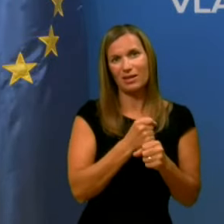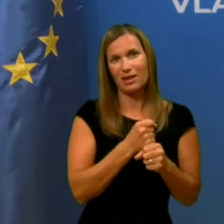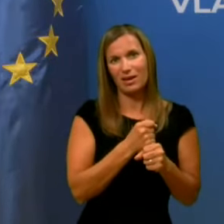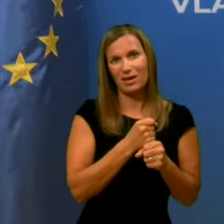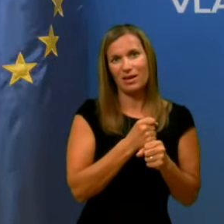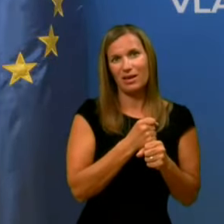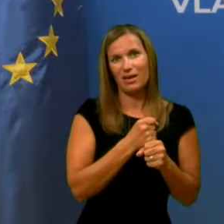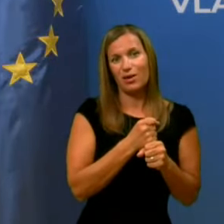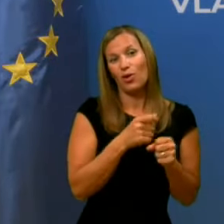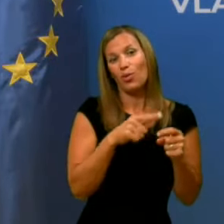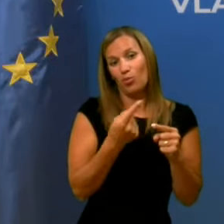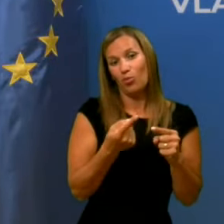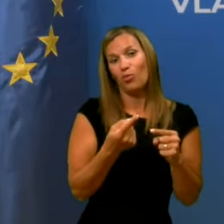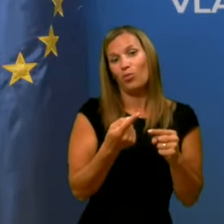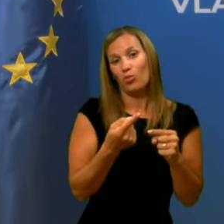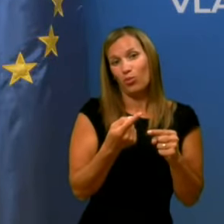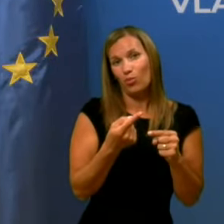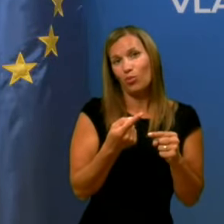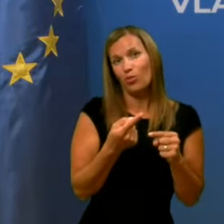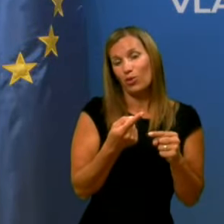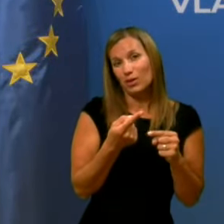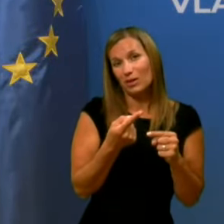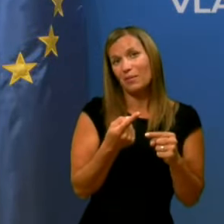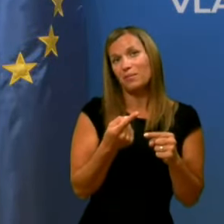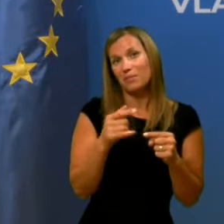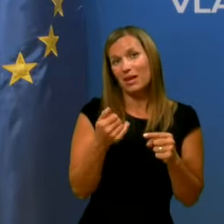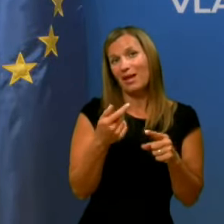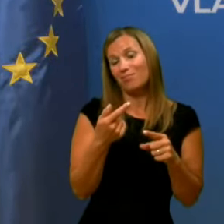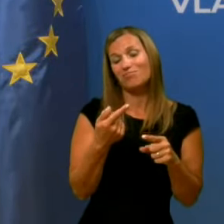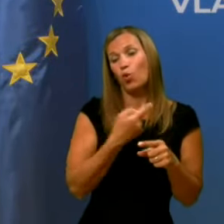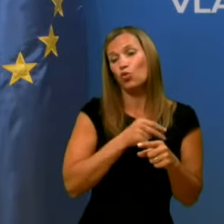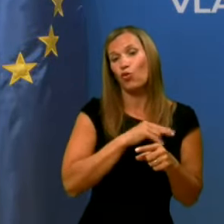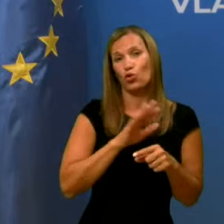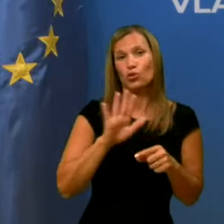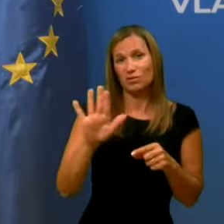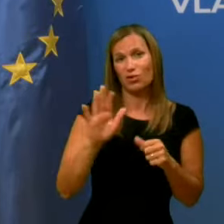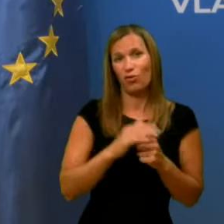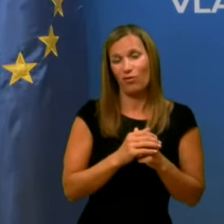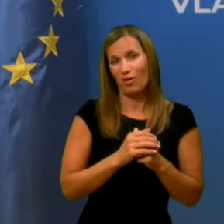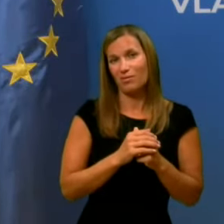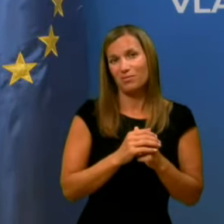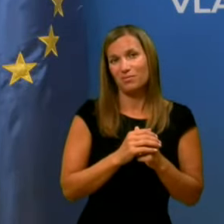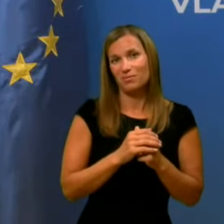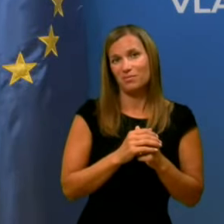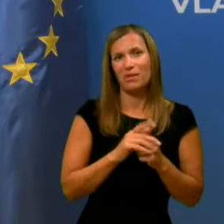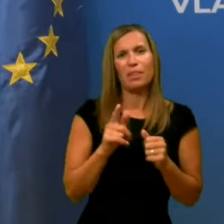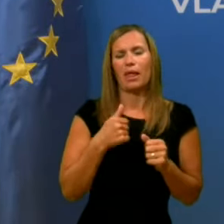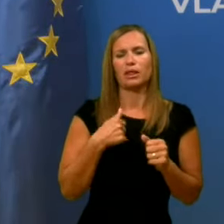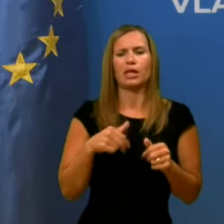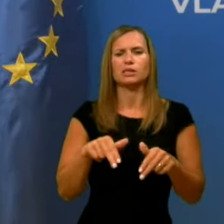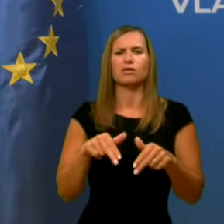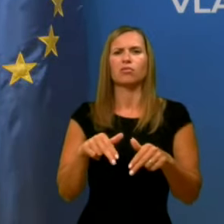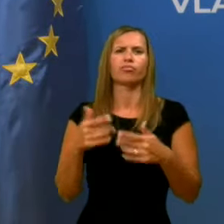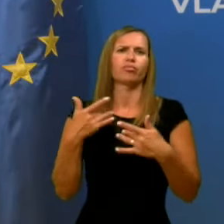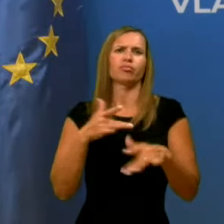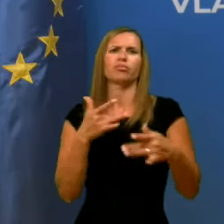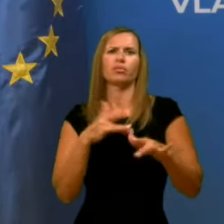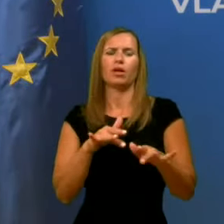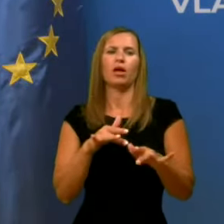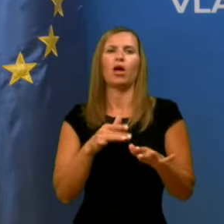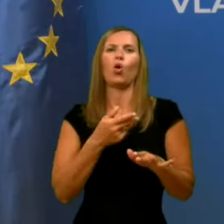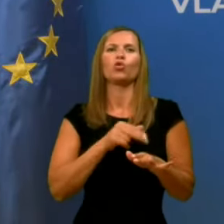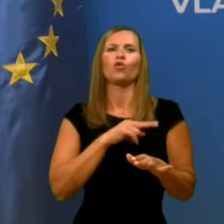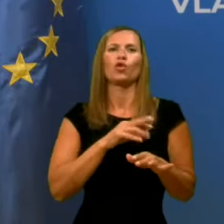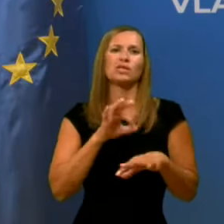ni, je odgovornost vodenja, men je prav žal. Pa ne, da se jaz odstopam od odgovornosti zdravstvenega sistema,